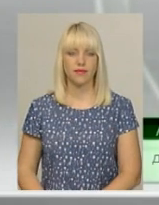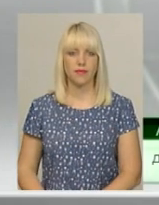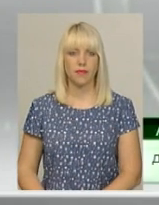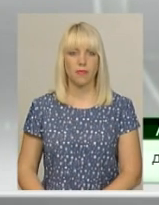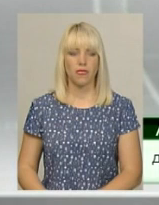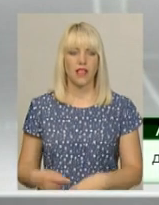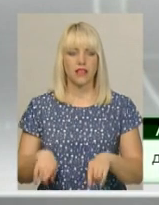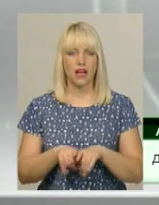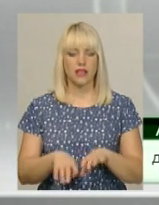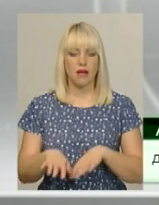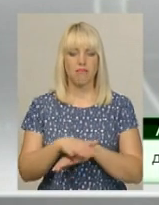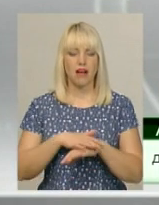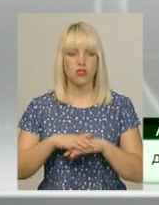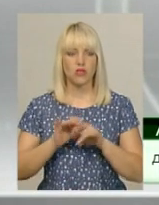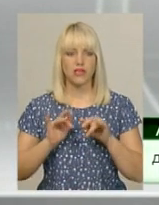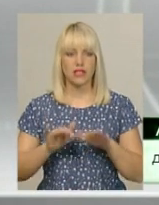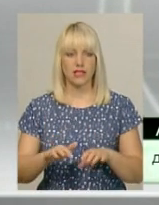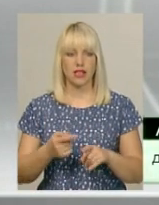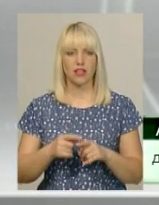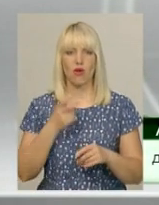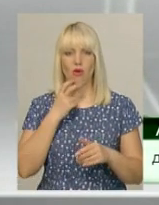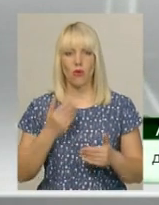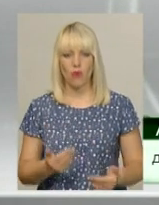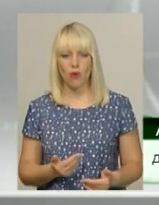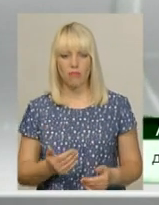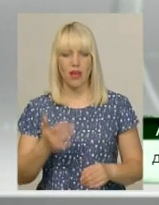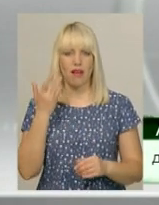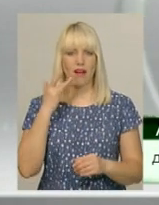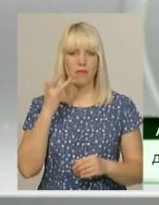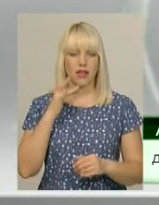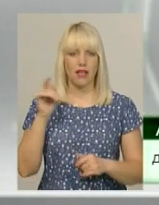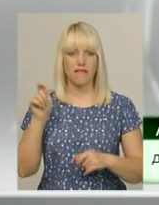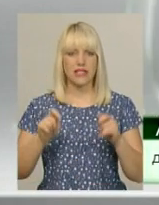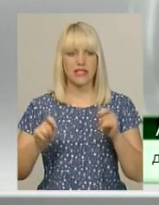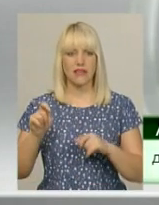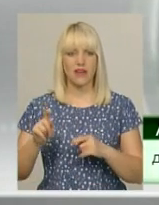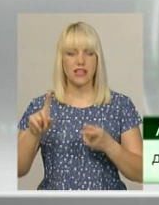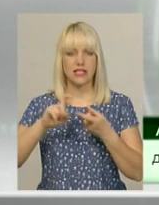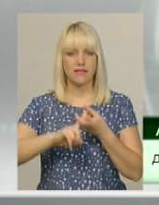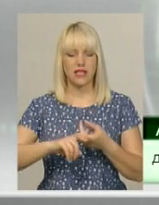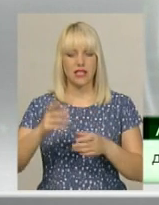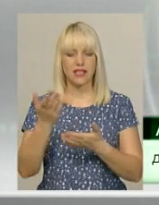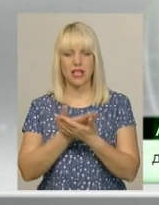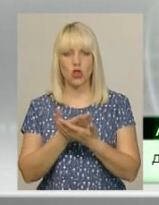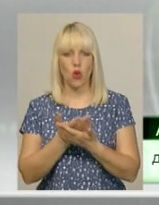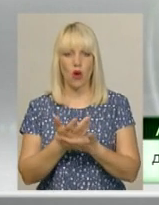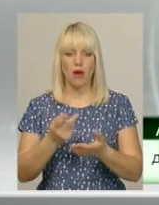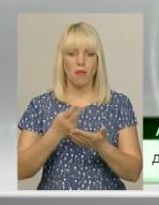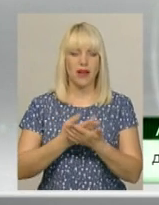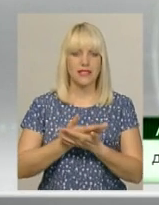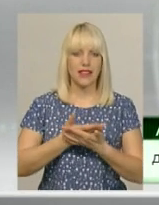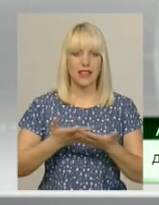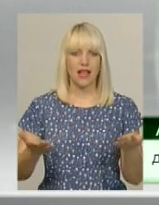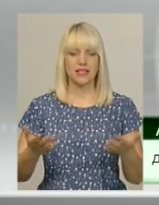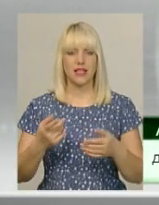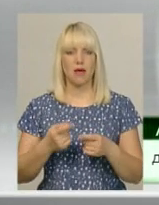Масові заходи в фестивалі, комік-кони, американських фестивалів, великих, зв'язаних з кіно, презентаціями, прем'єрами,